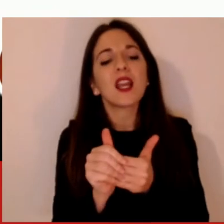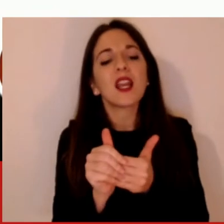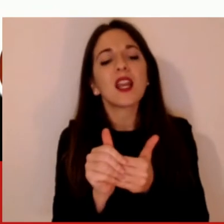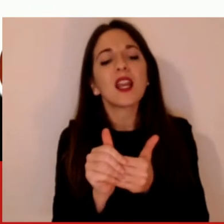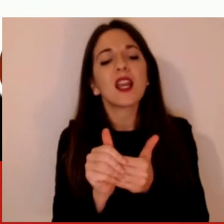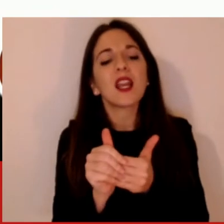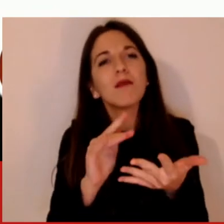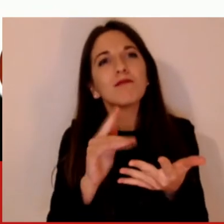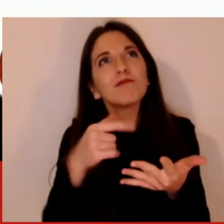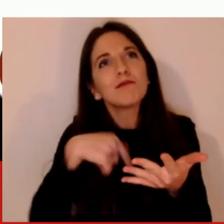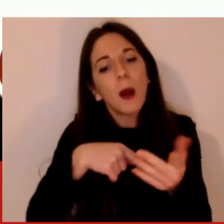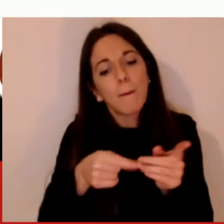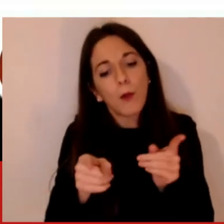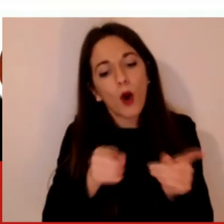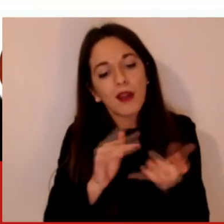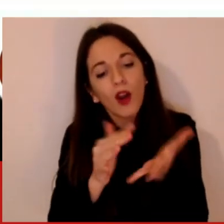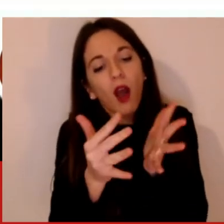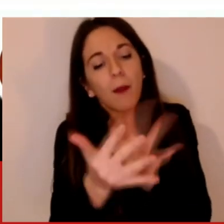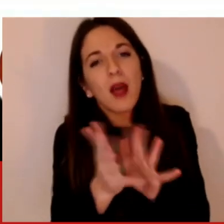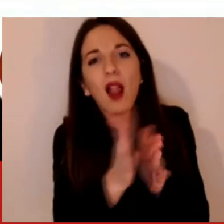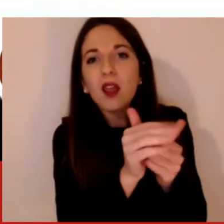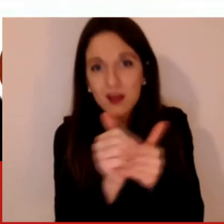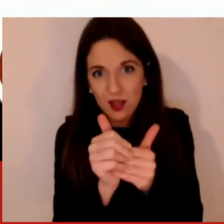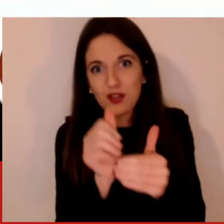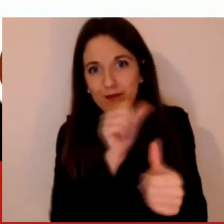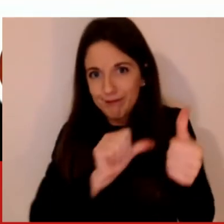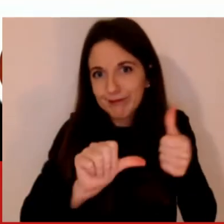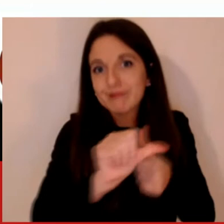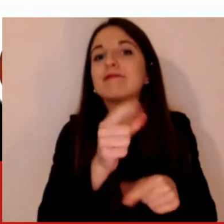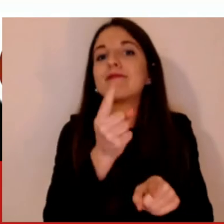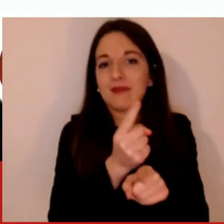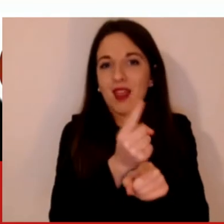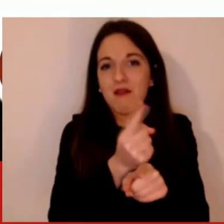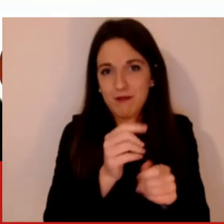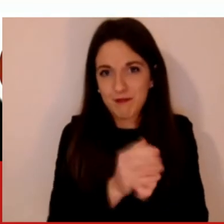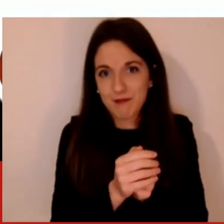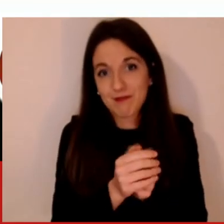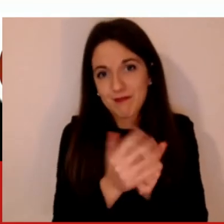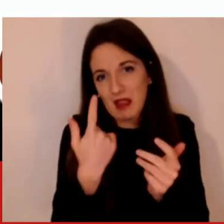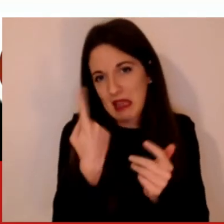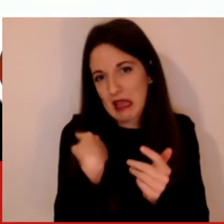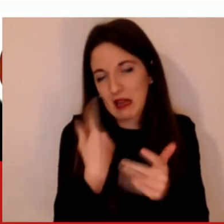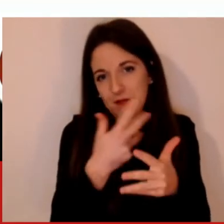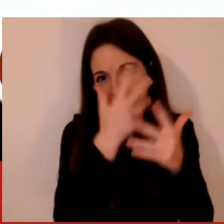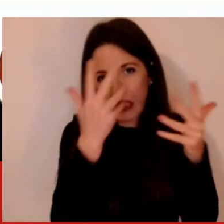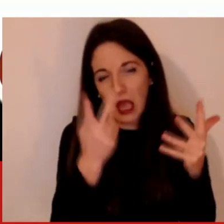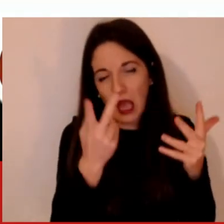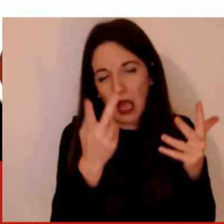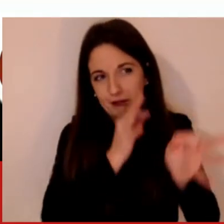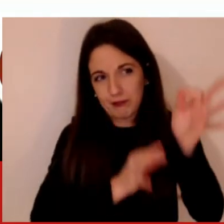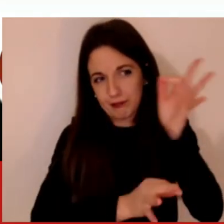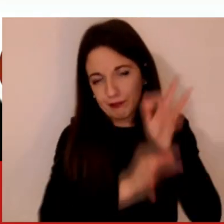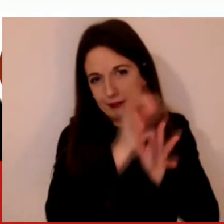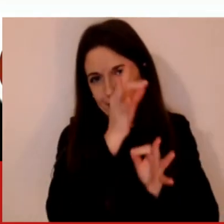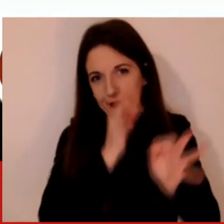Ecco e questo penso che sia stato qualcosa di veramente chiaro dalla lezione e dall'esperienza che